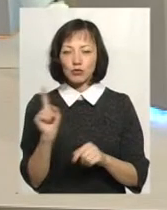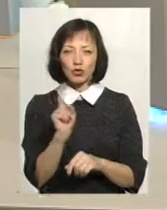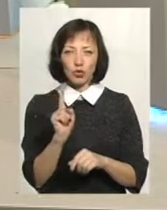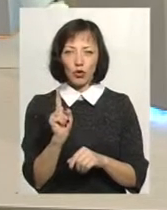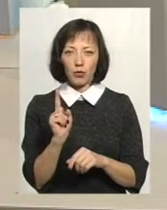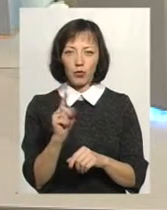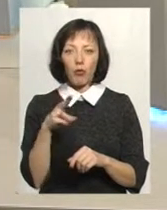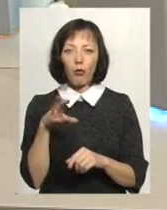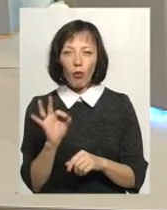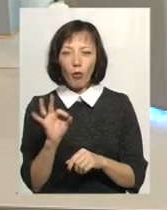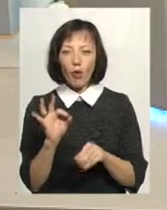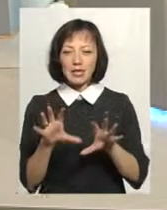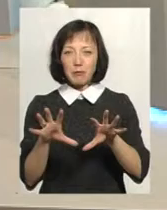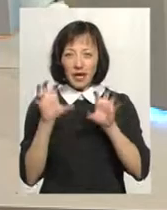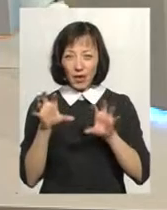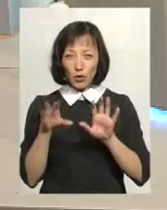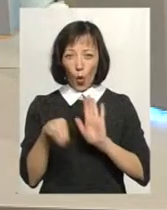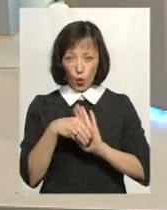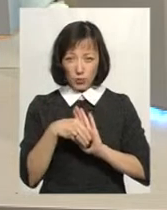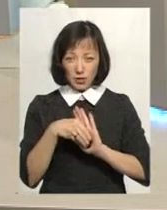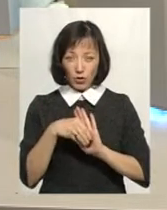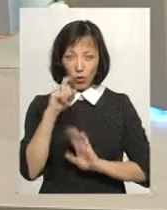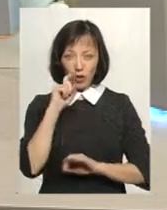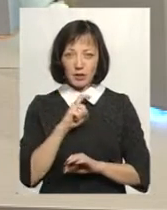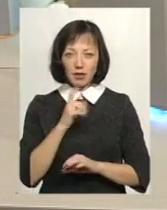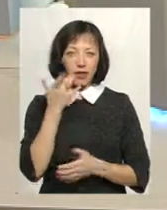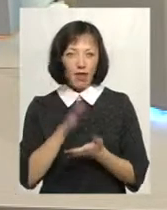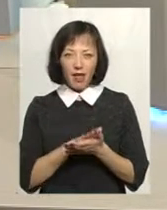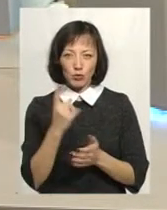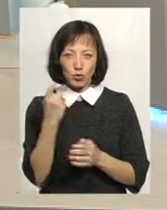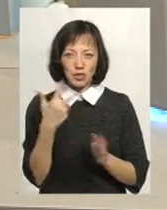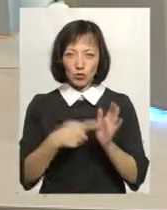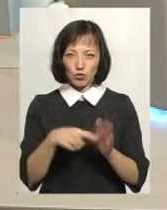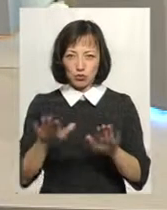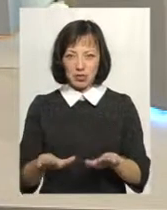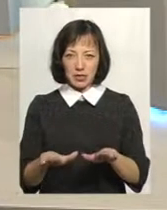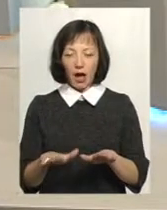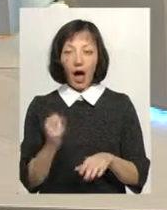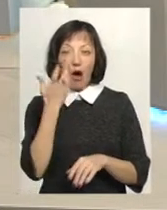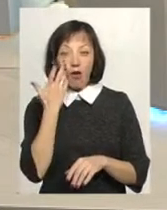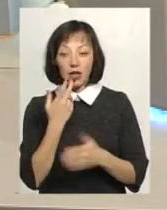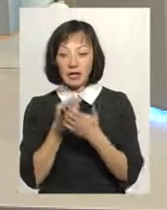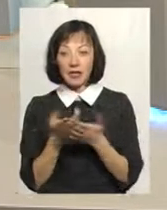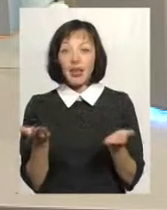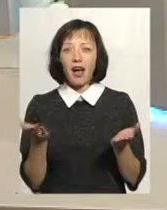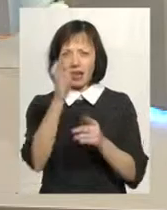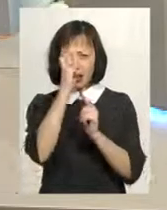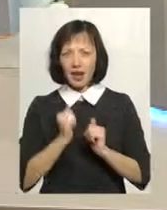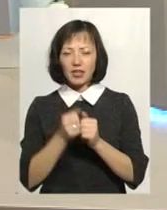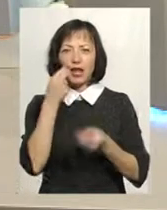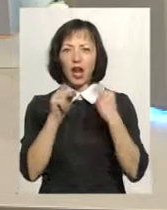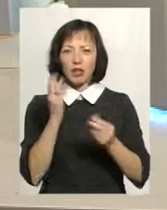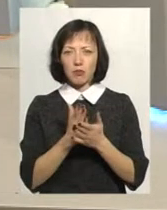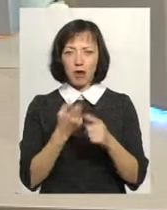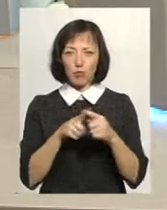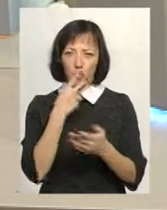по сприйняттю корупції Україна на ганебному, там, 136-му місті. Але коли ми дивимося, які країни найкращі